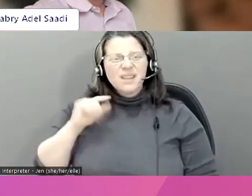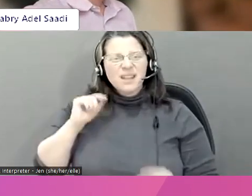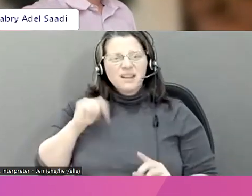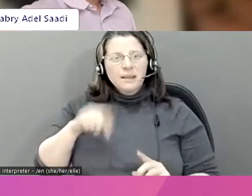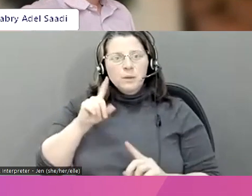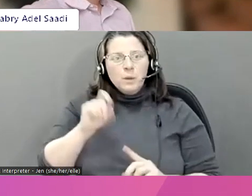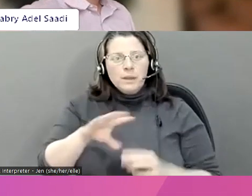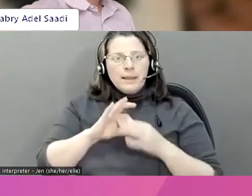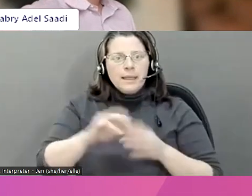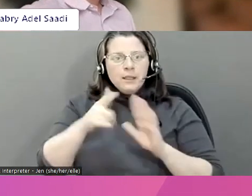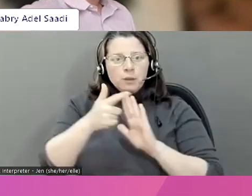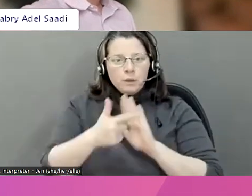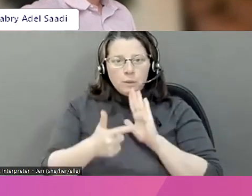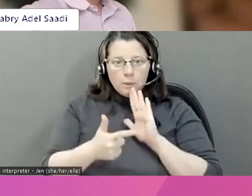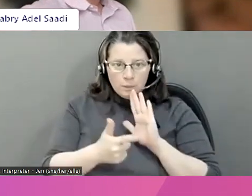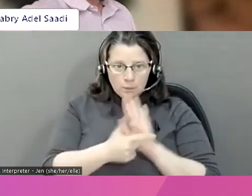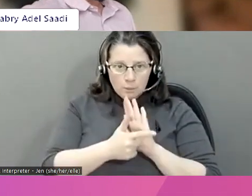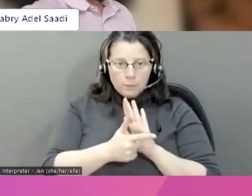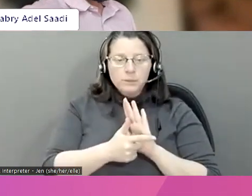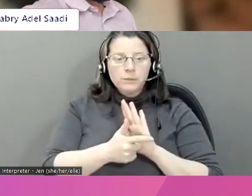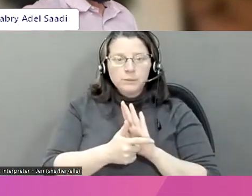Donc, c'est une question portant sur le droit.